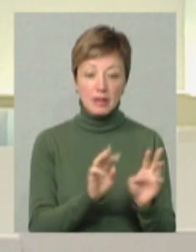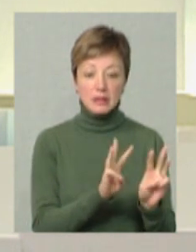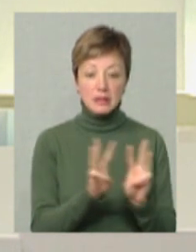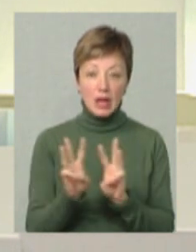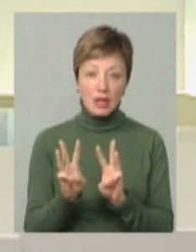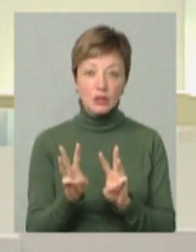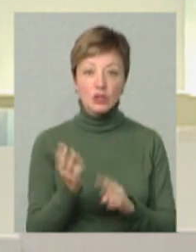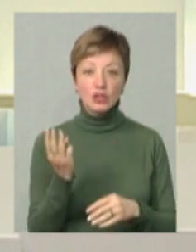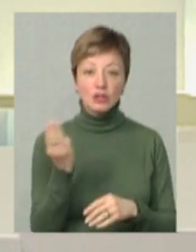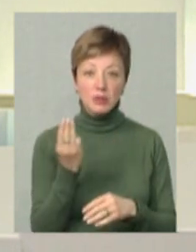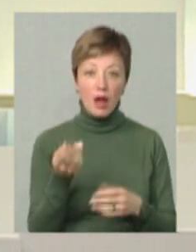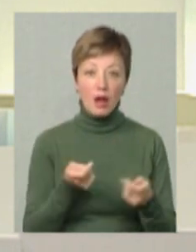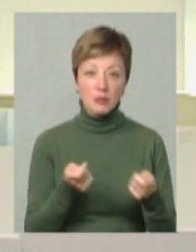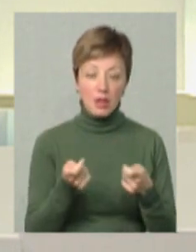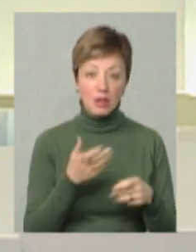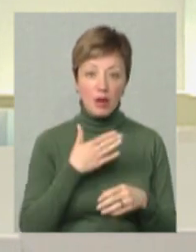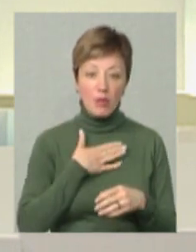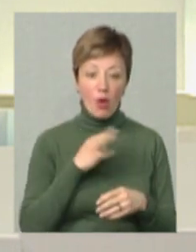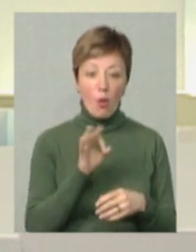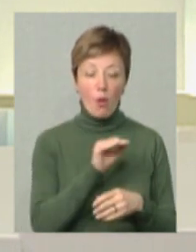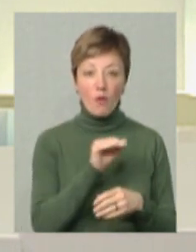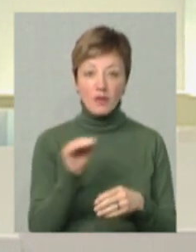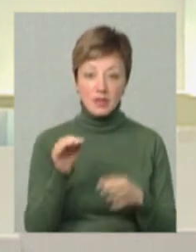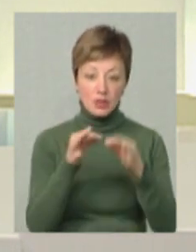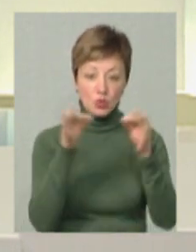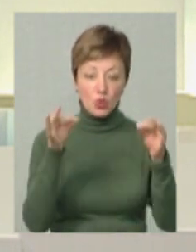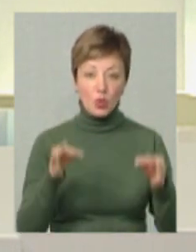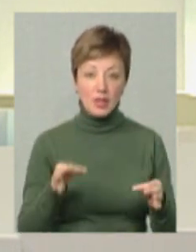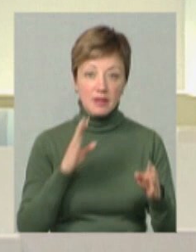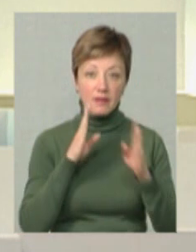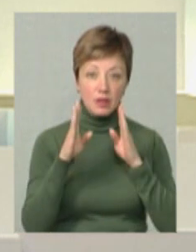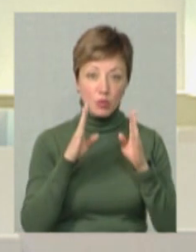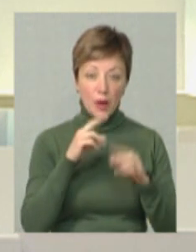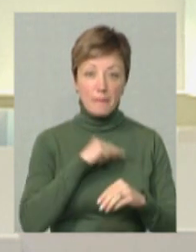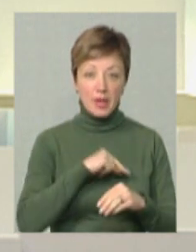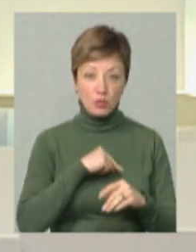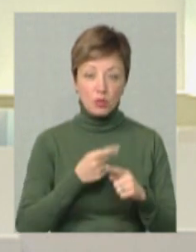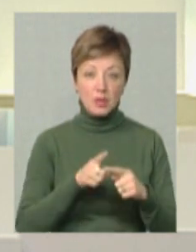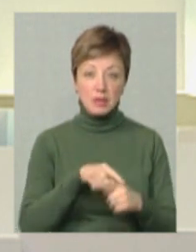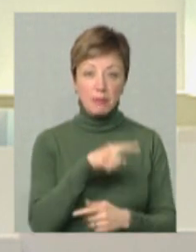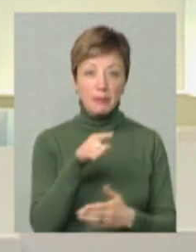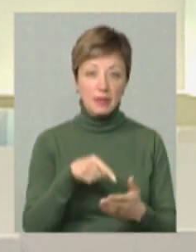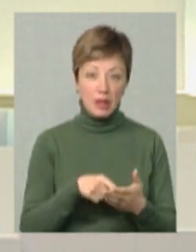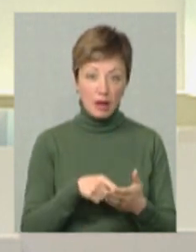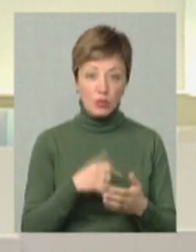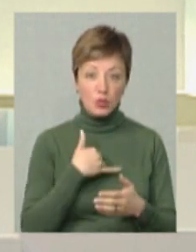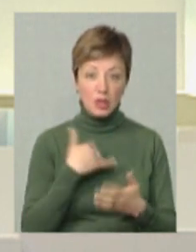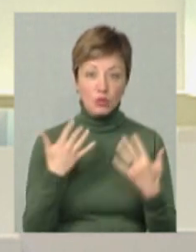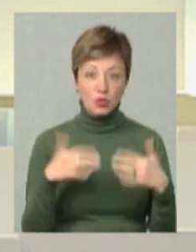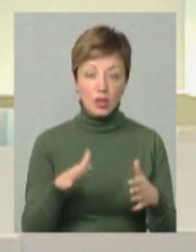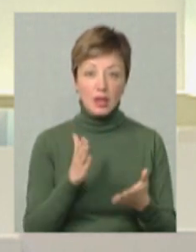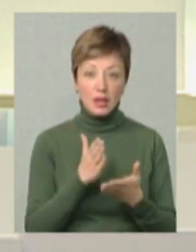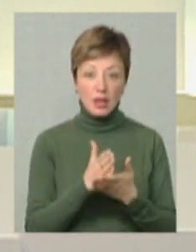Шепетівської адміністрації, так і на моїй офіційній сторінці у Фейсбуці. Працюємо над даним питанням, в нас є вже